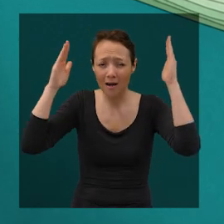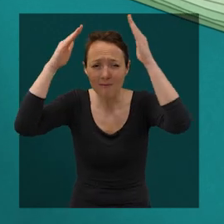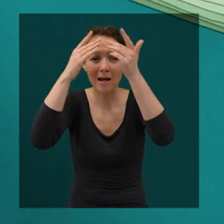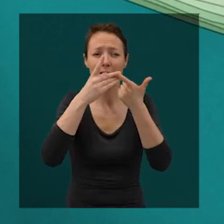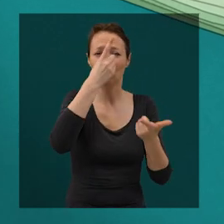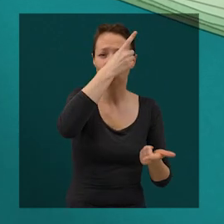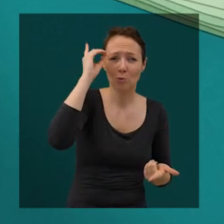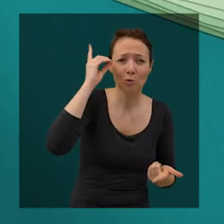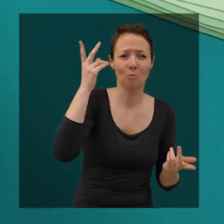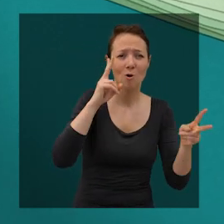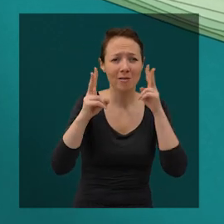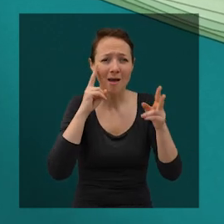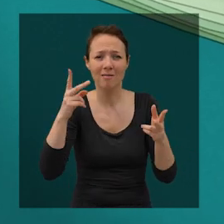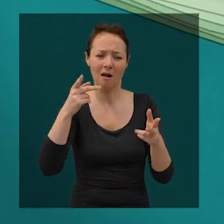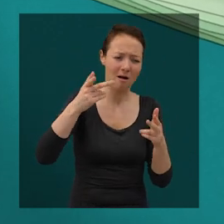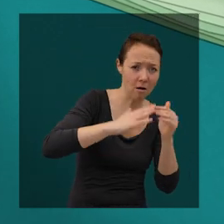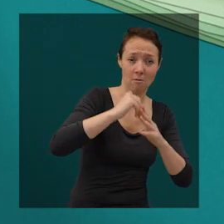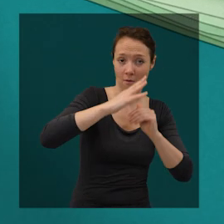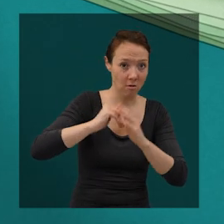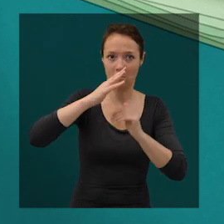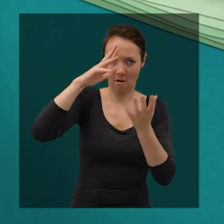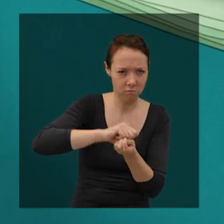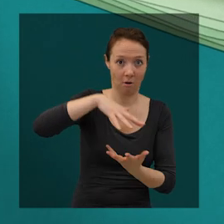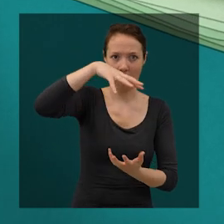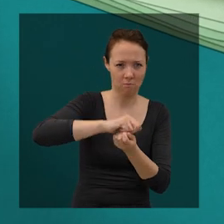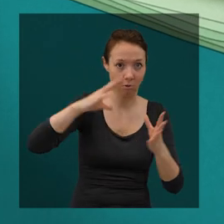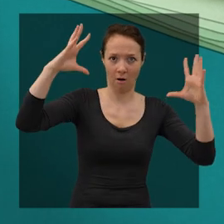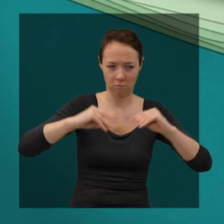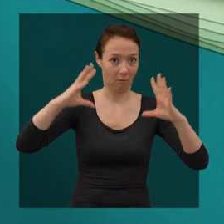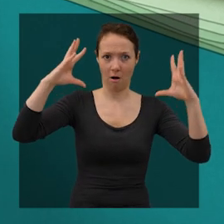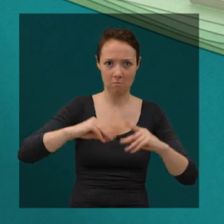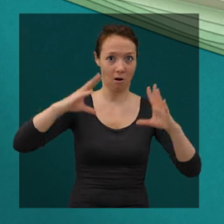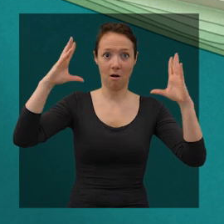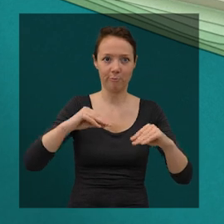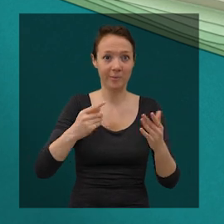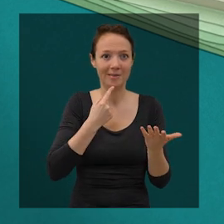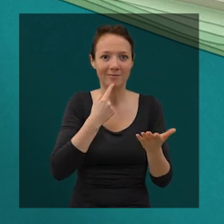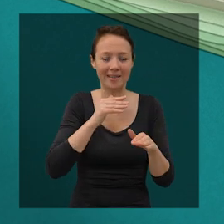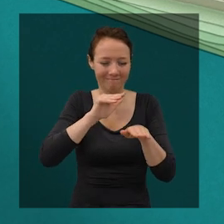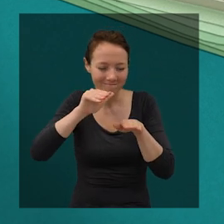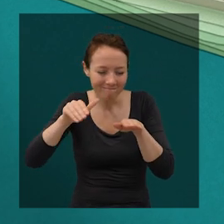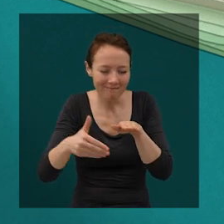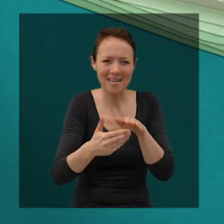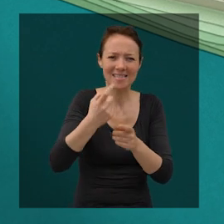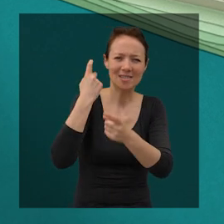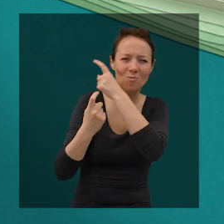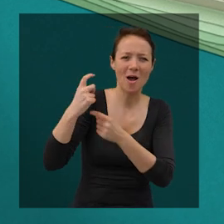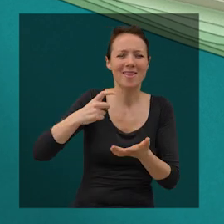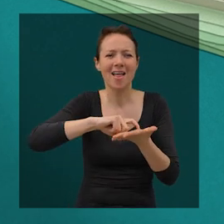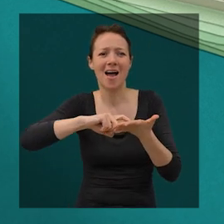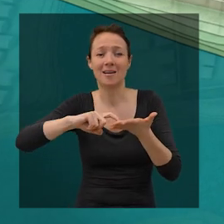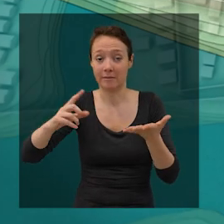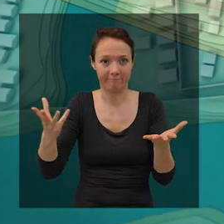ducs de Bretagne. Si à Nantes, la ville s'est reconstruite continuellement sur elle-même et a pu détruire les traces de sa propre histoire,